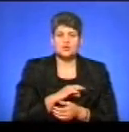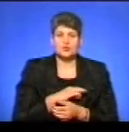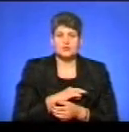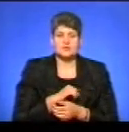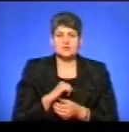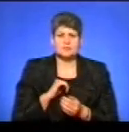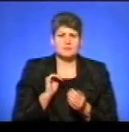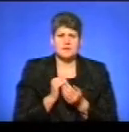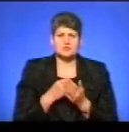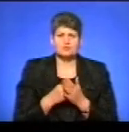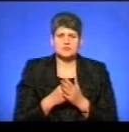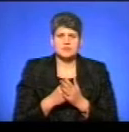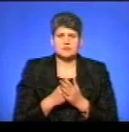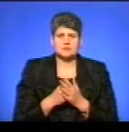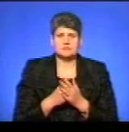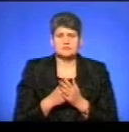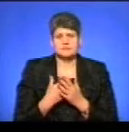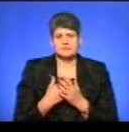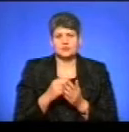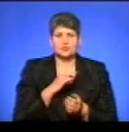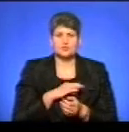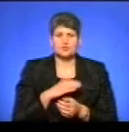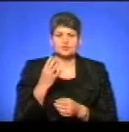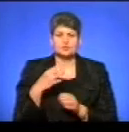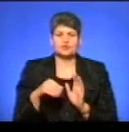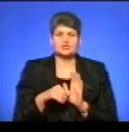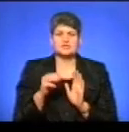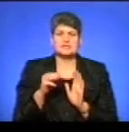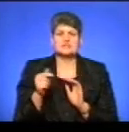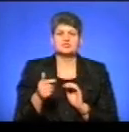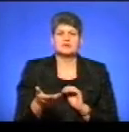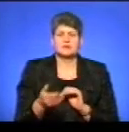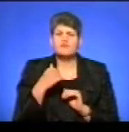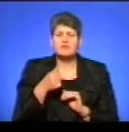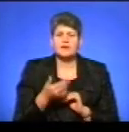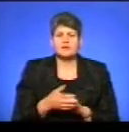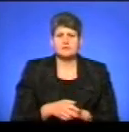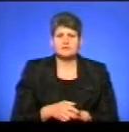Найменший бюджет по пам'яті має доходи 46 тисяч гривень. Скажіть, будь ласка, на рік.